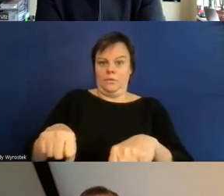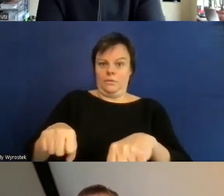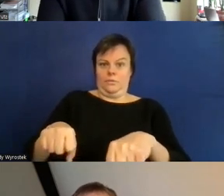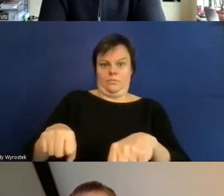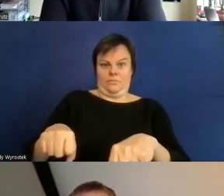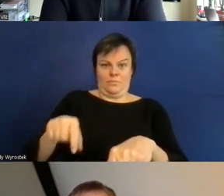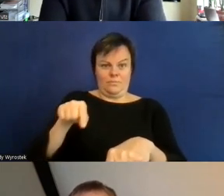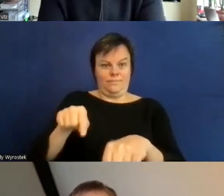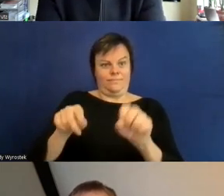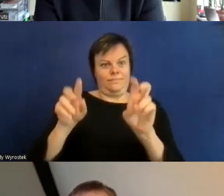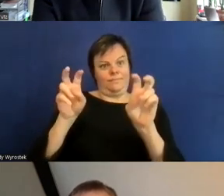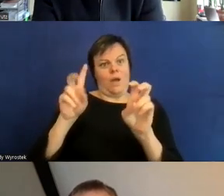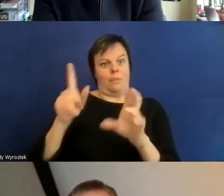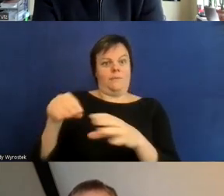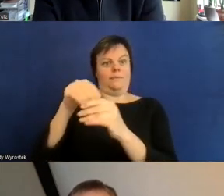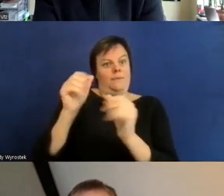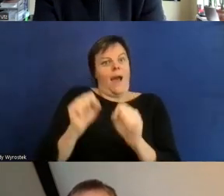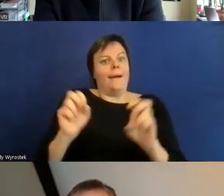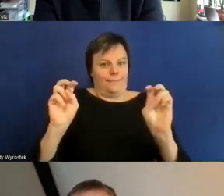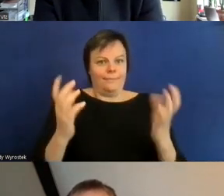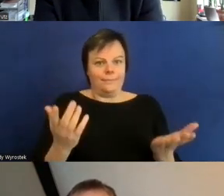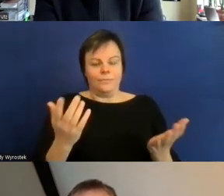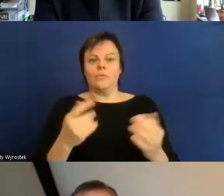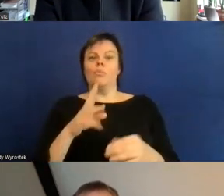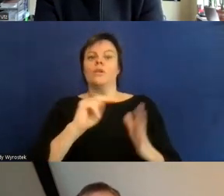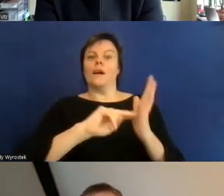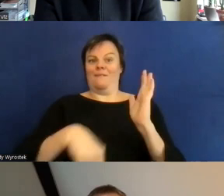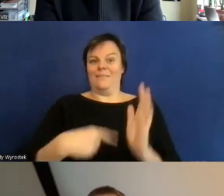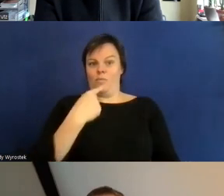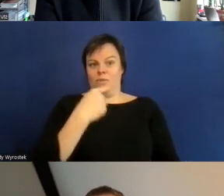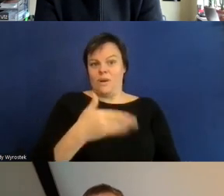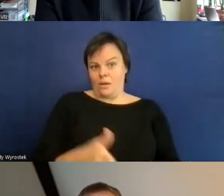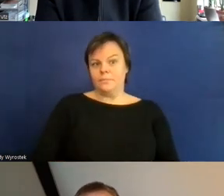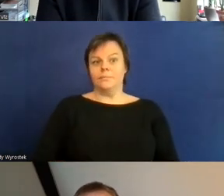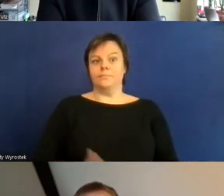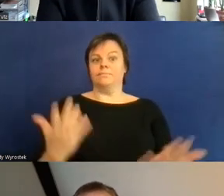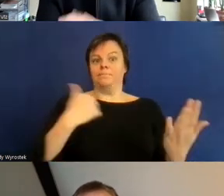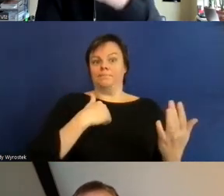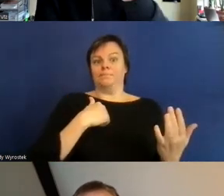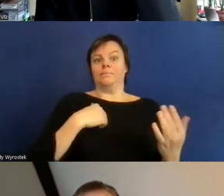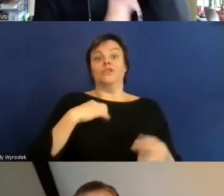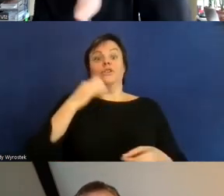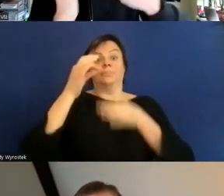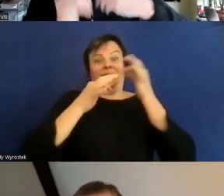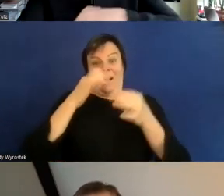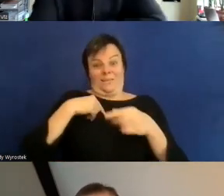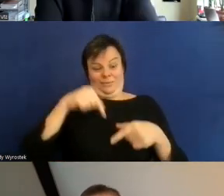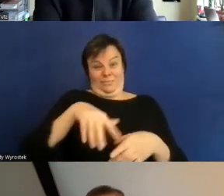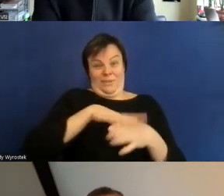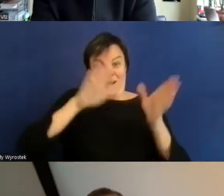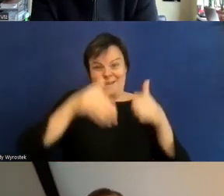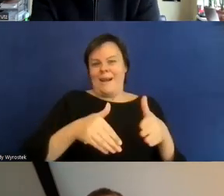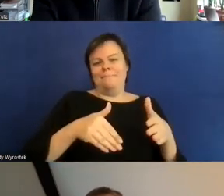also ich bin jetzt kein Spezialist in dem Bereich um es genau quasi zu benennen können im Sinne des